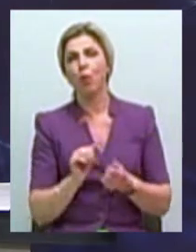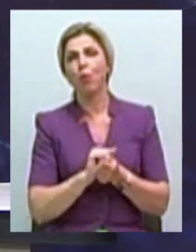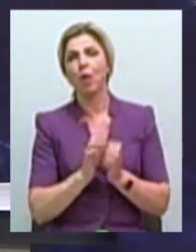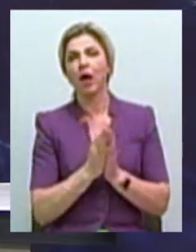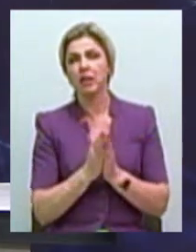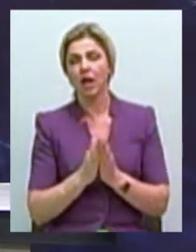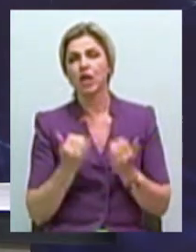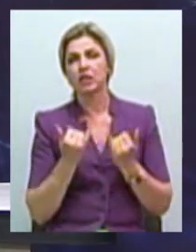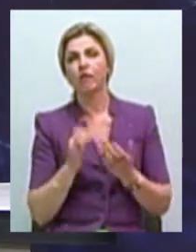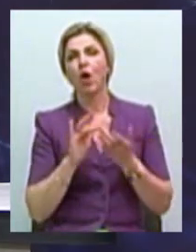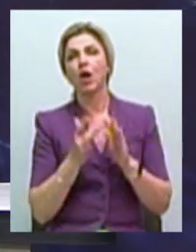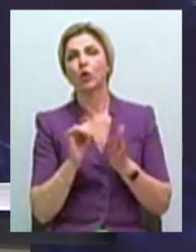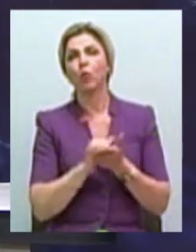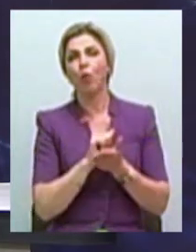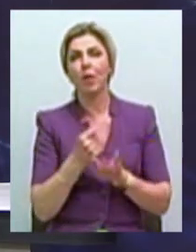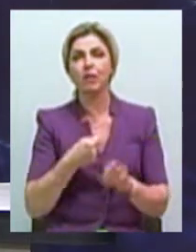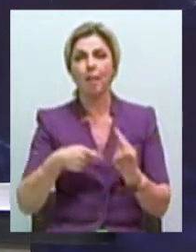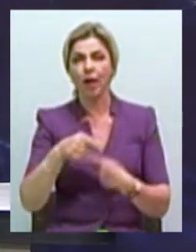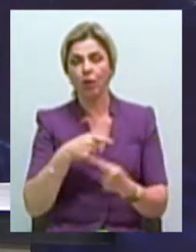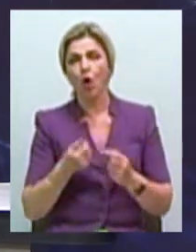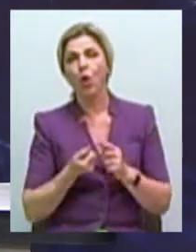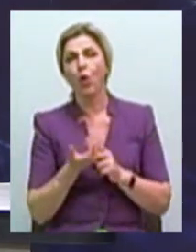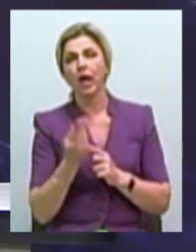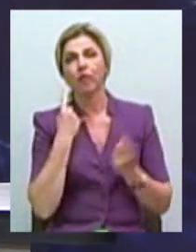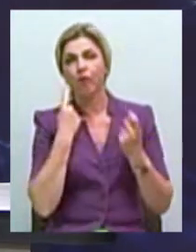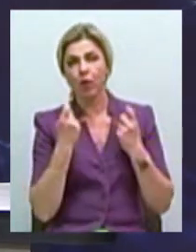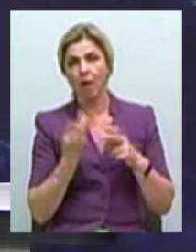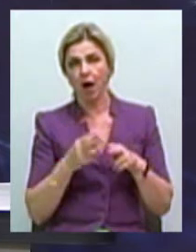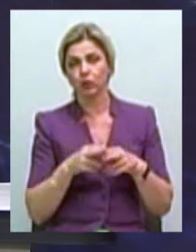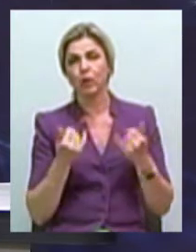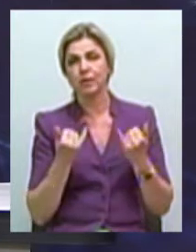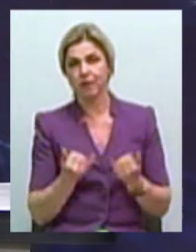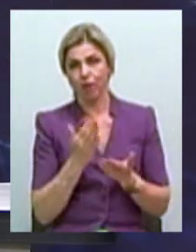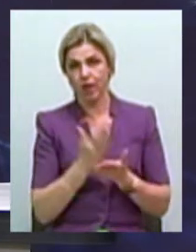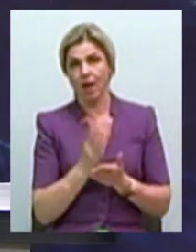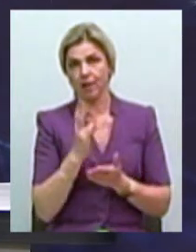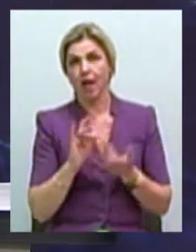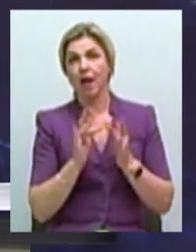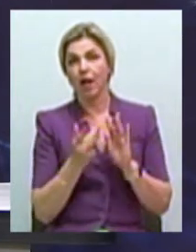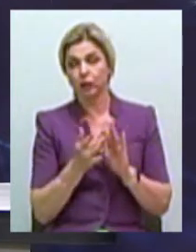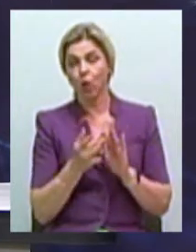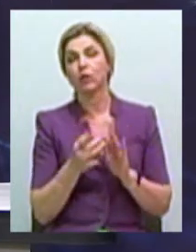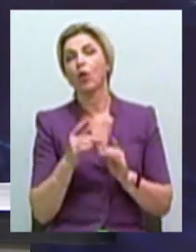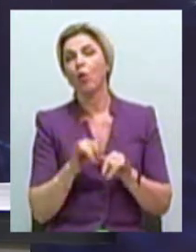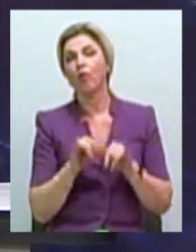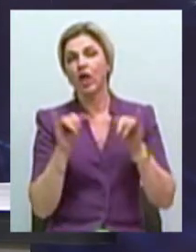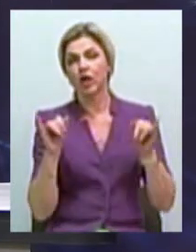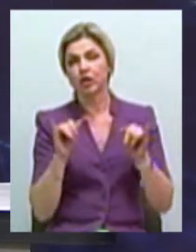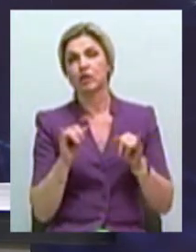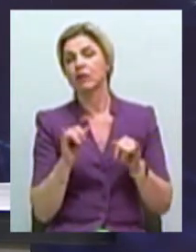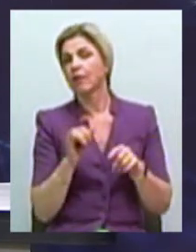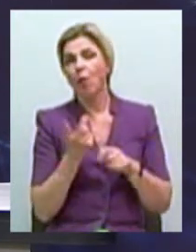сьогодні електронний документ і оборот. Количество інформації, яке сьогодні знаходиться на електронних носителях, ввеличується в